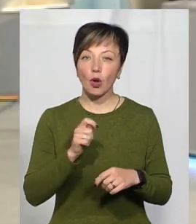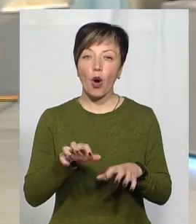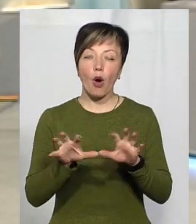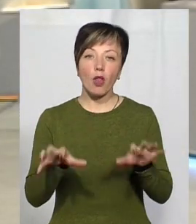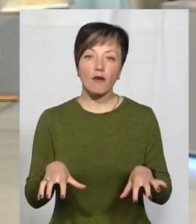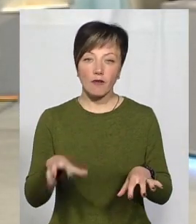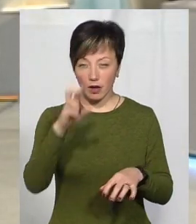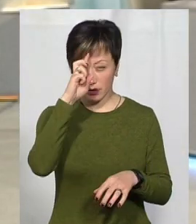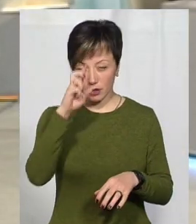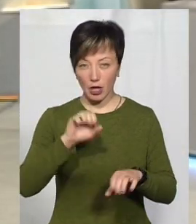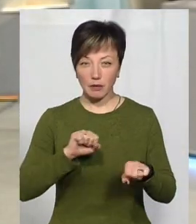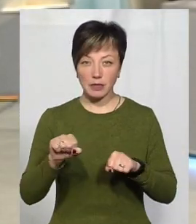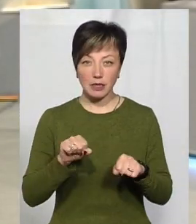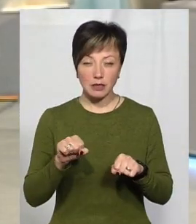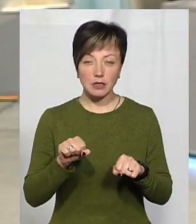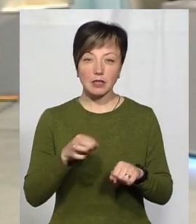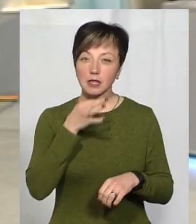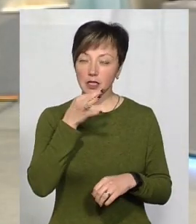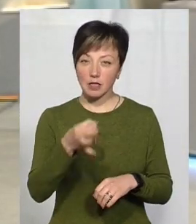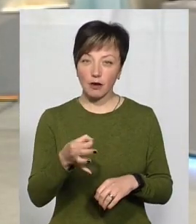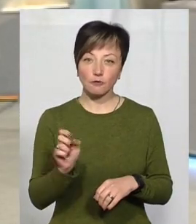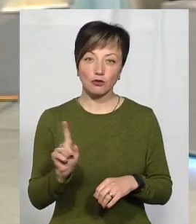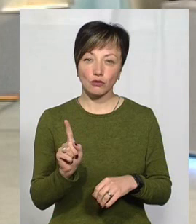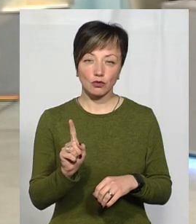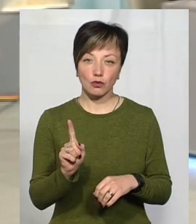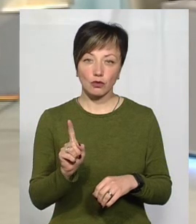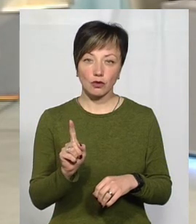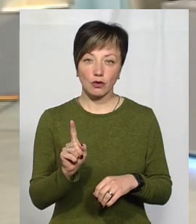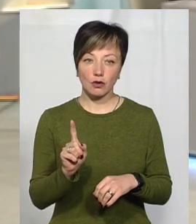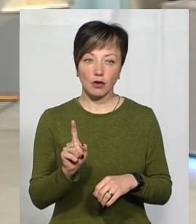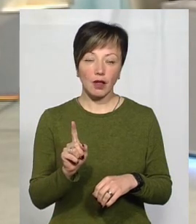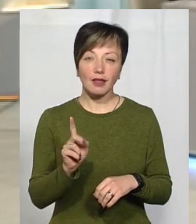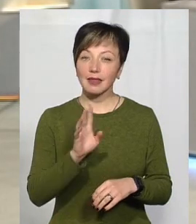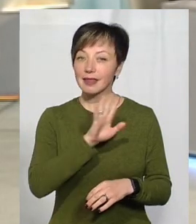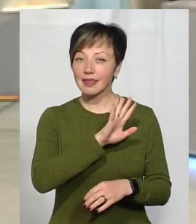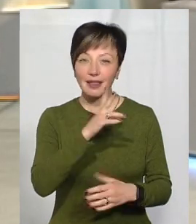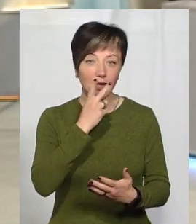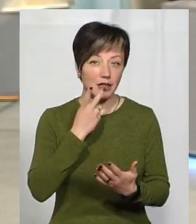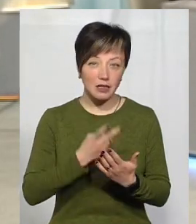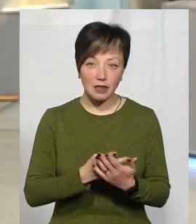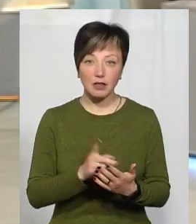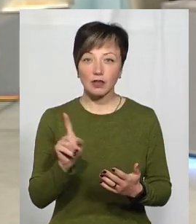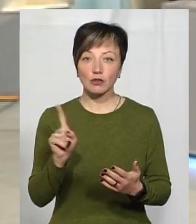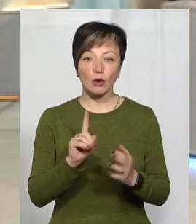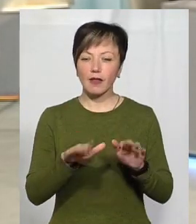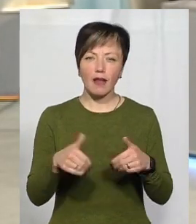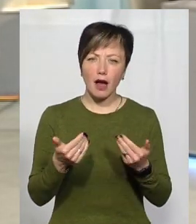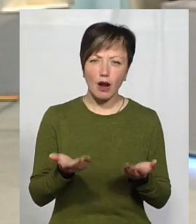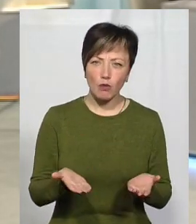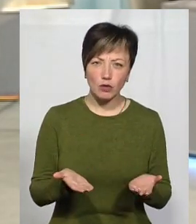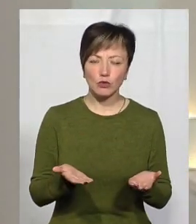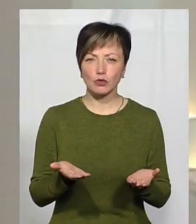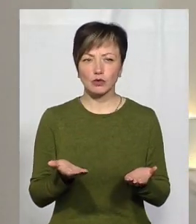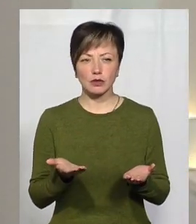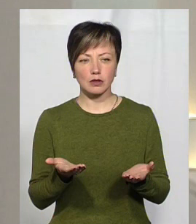обласної державної адміністрації Дмитро Габінець сказав, що не зважаючи на те, що не рекомендується чи